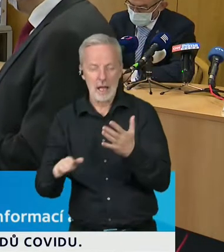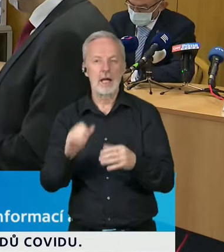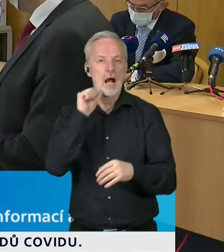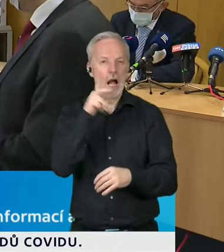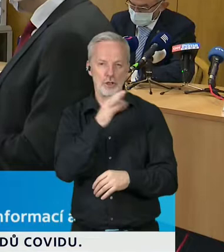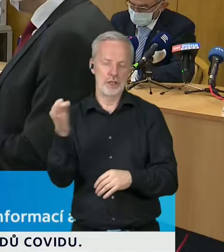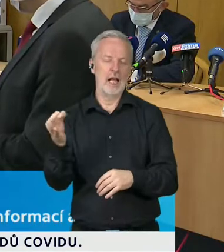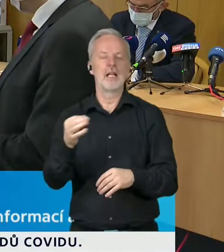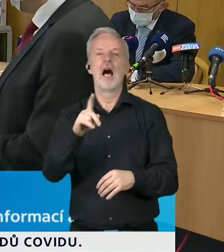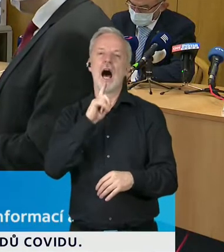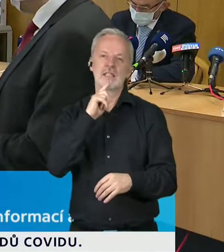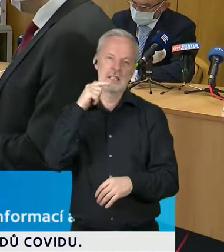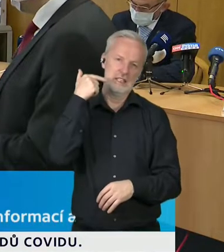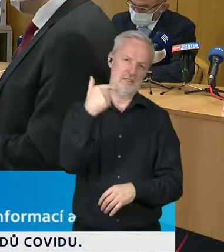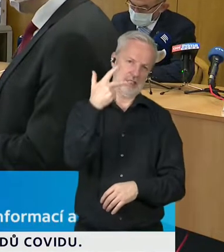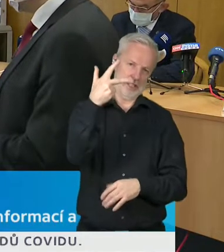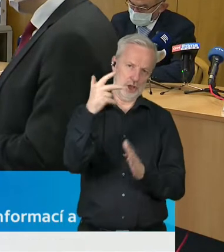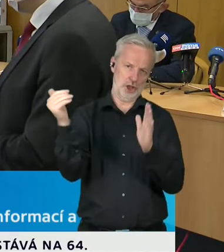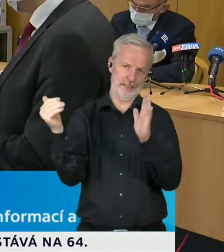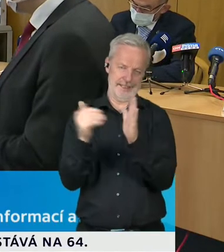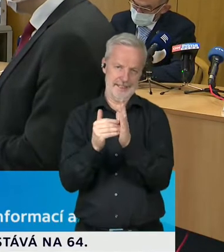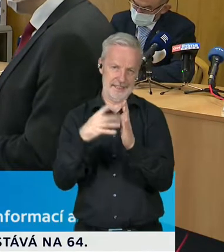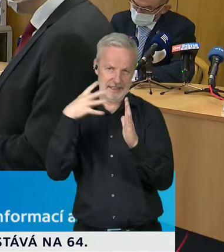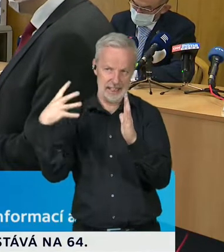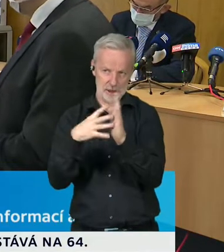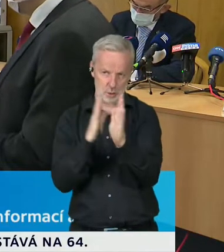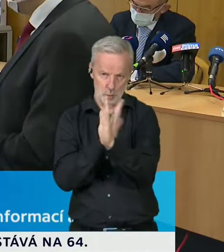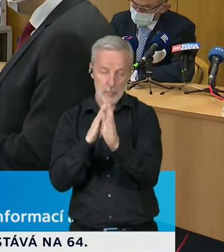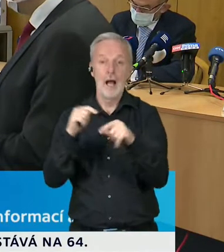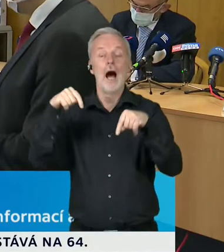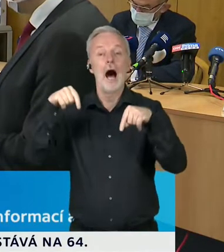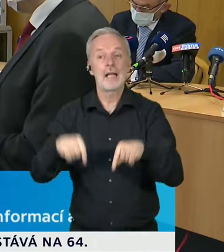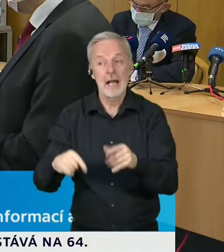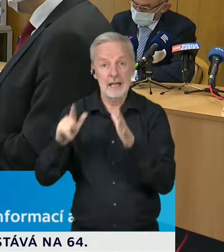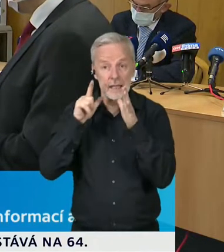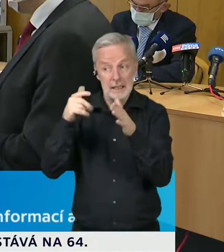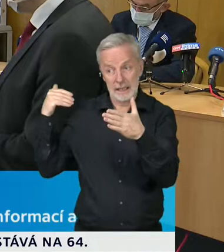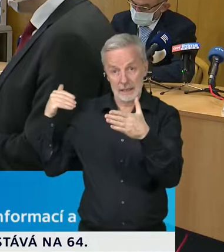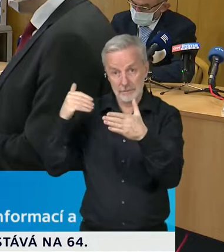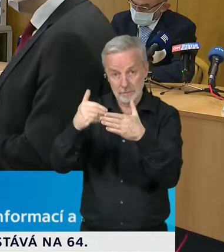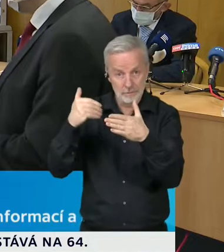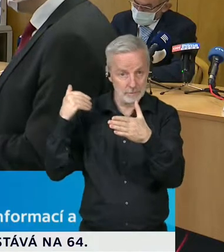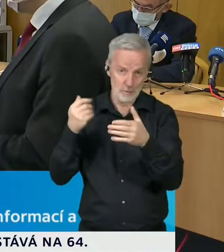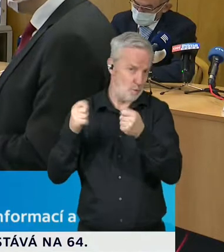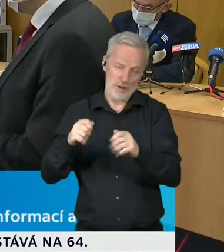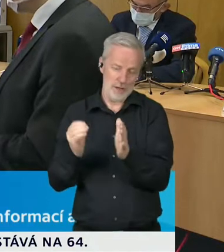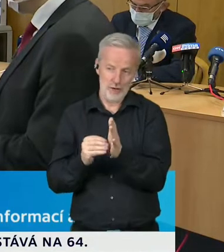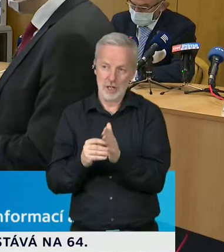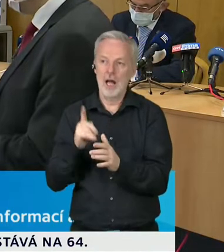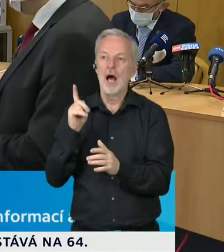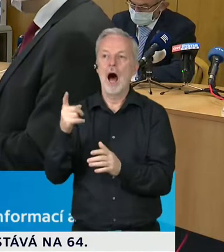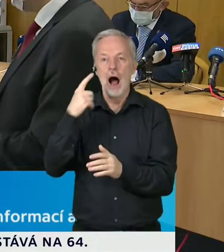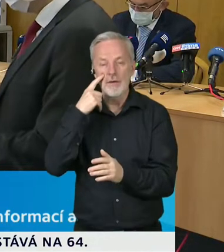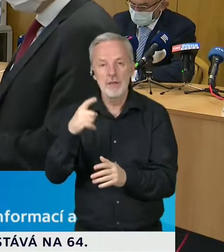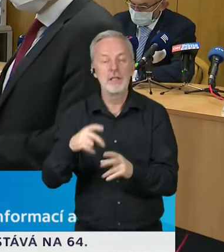nepochybně, že ten stávající týden ještě tedy neskončil, ale je postaven v těch počtech nad ten týden předchozí.